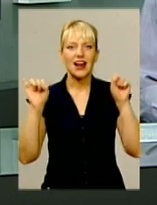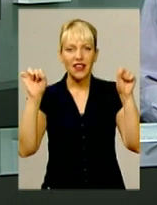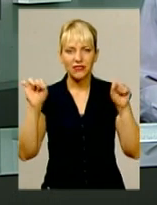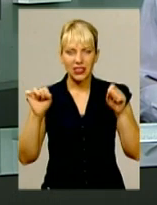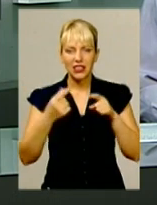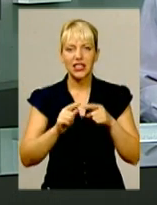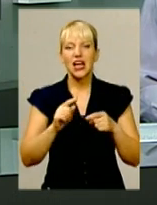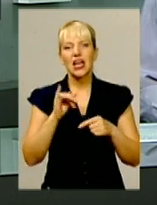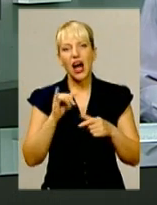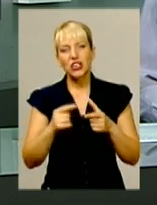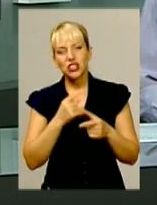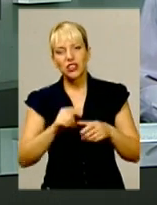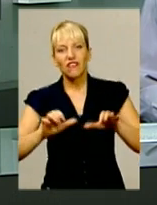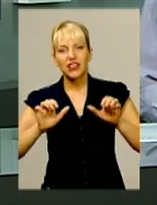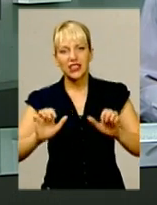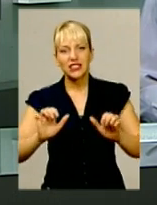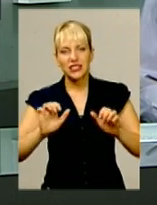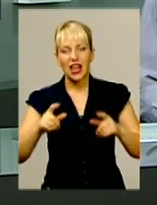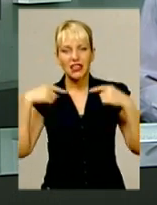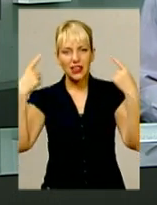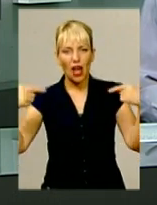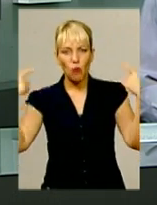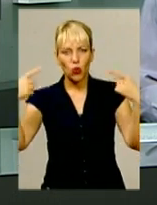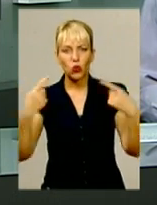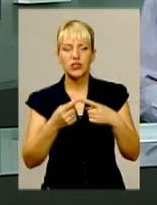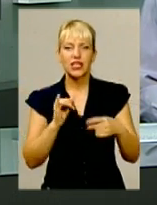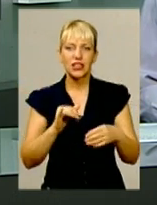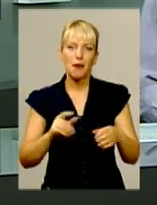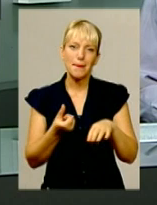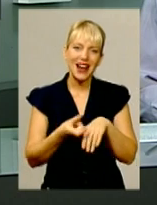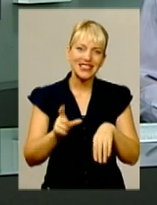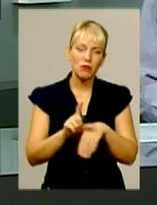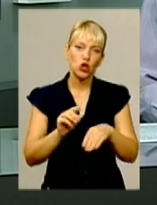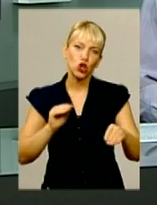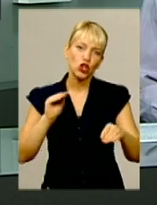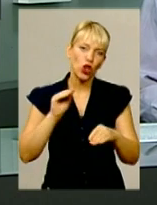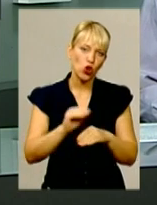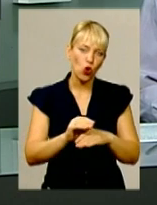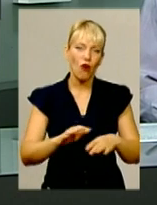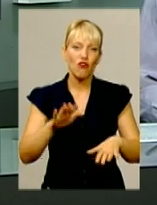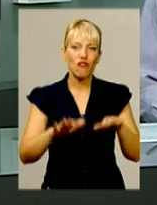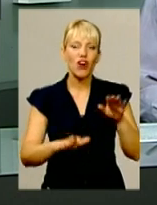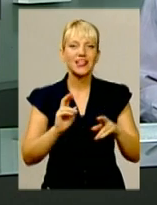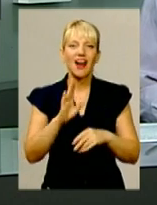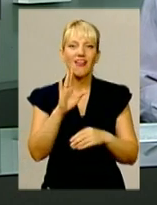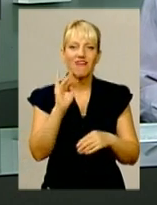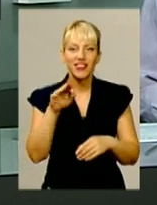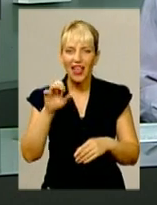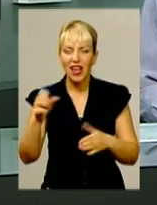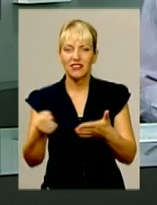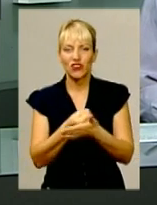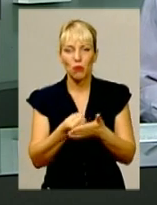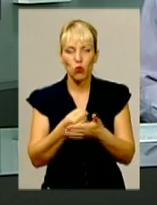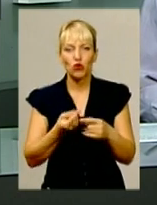перекладині чи відтискання на брусах із максимальною додатковою вагою на поясі. Як Віталій виборював перемогу і чому